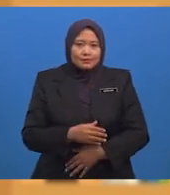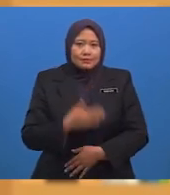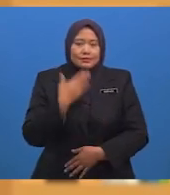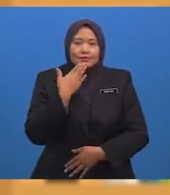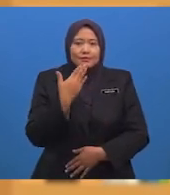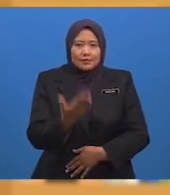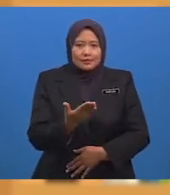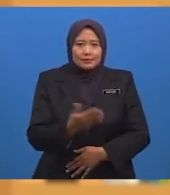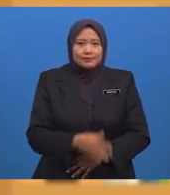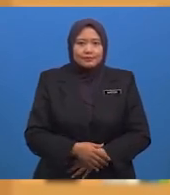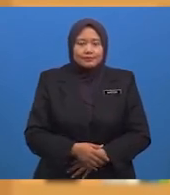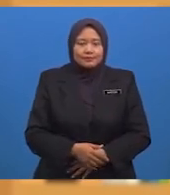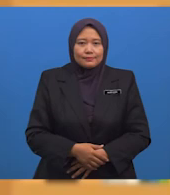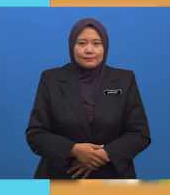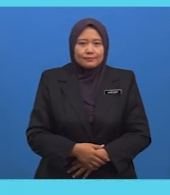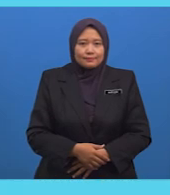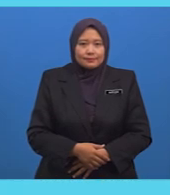Terima Terima